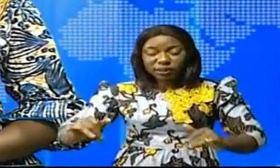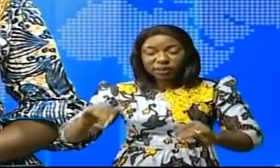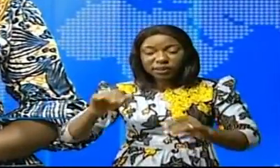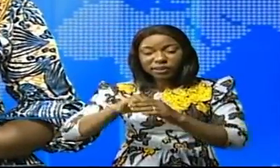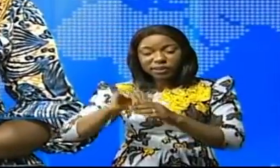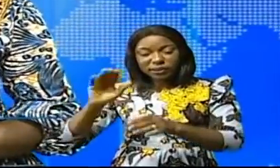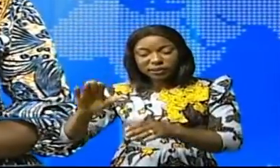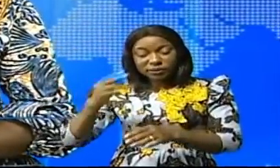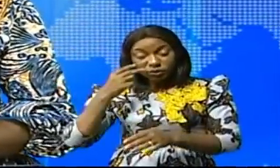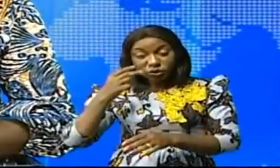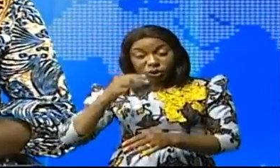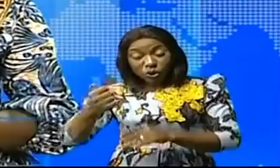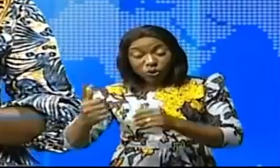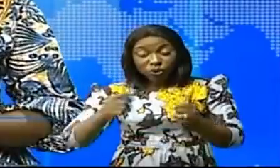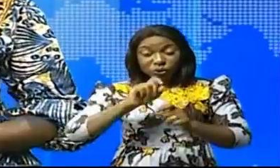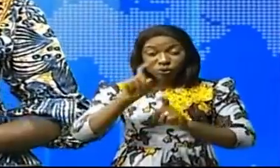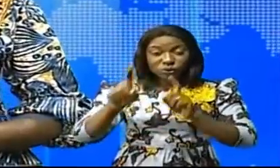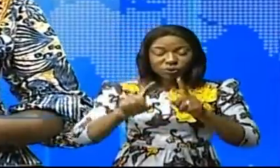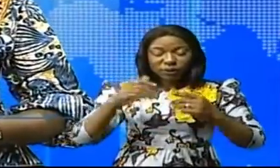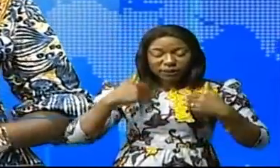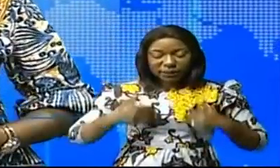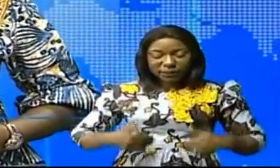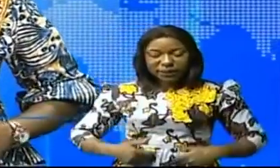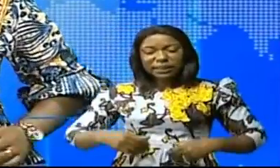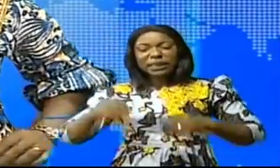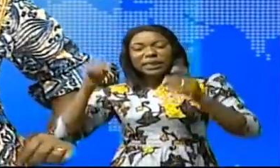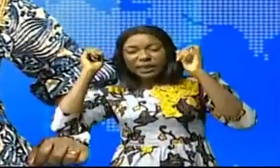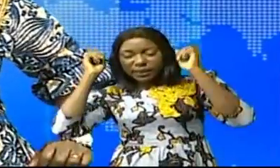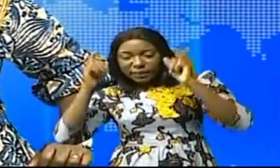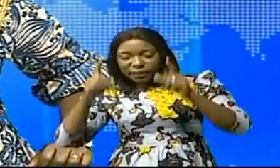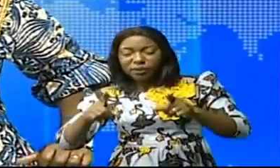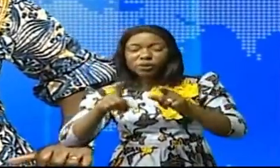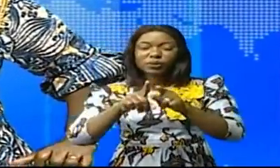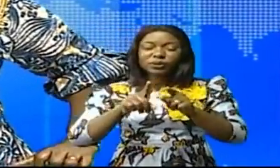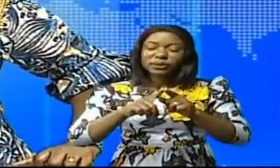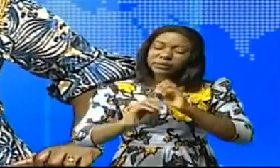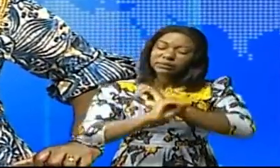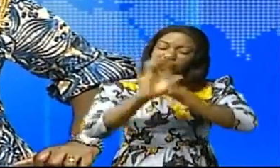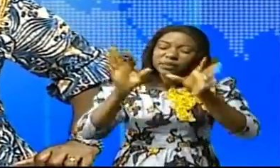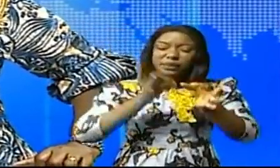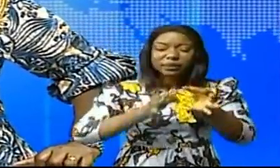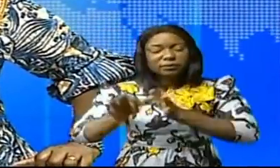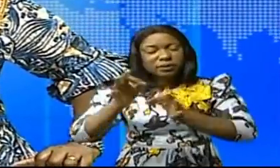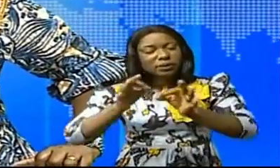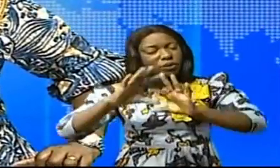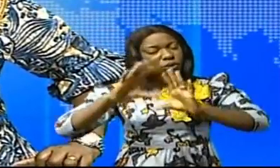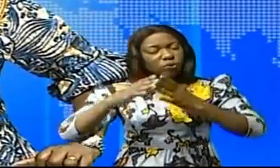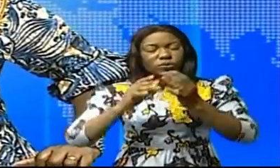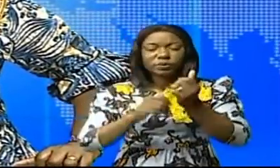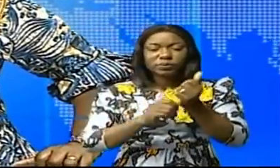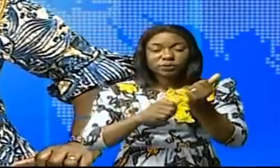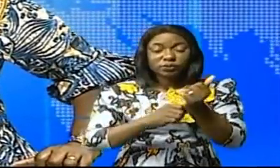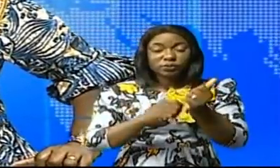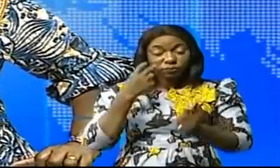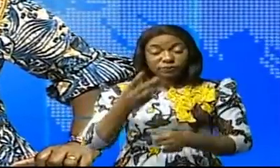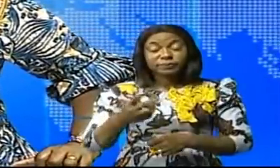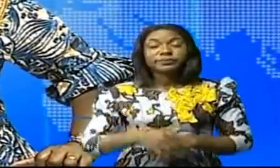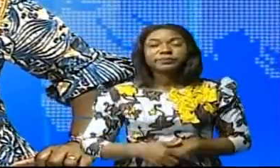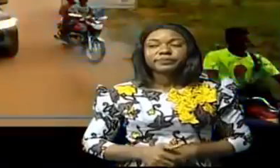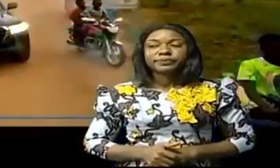'insecticides. D'autres questions sur la santé, l'enseignement a été clarifié au cours de son périple dans sa province.